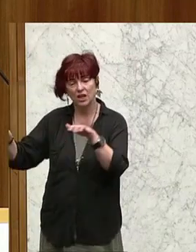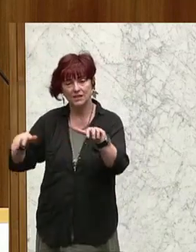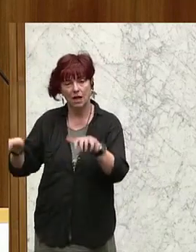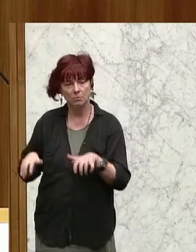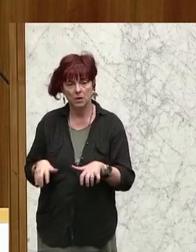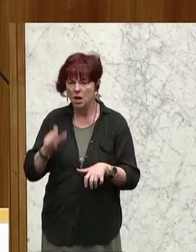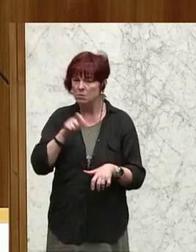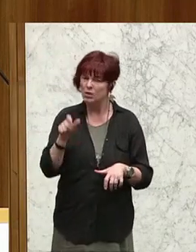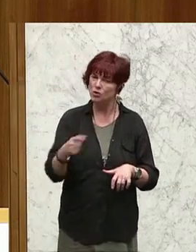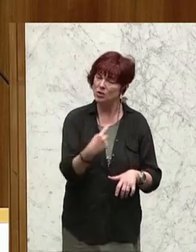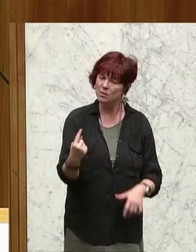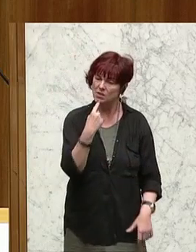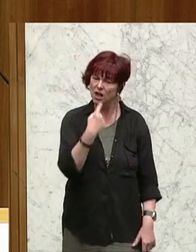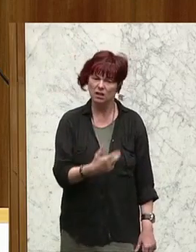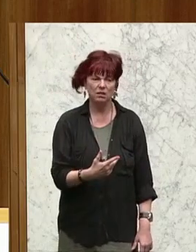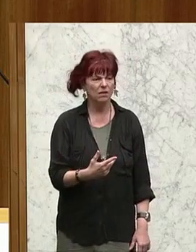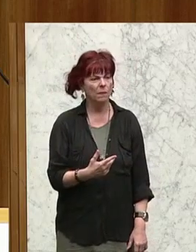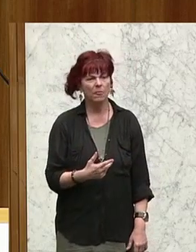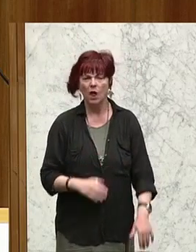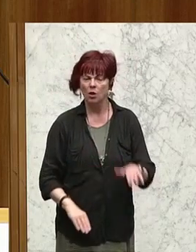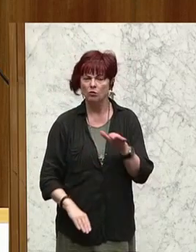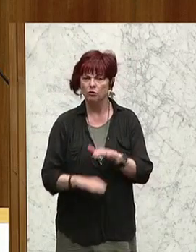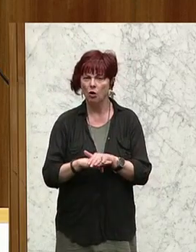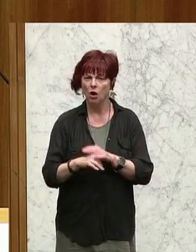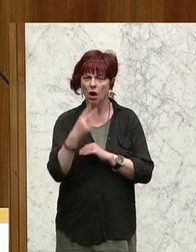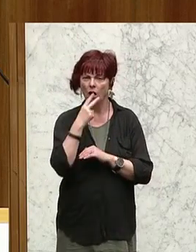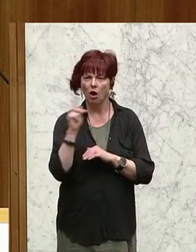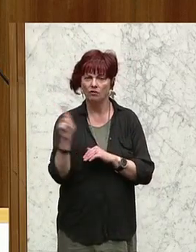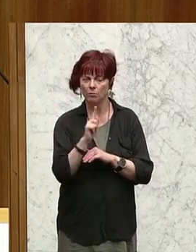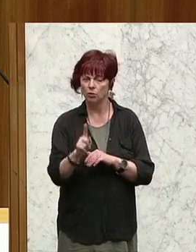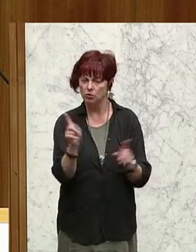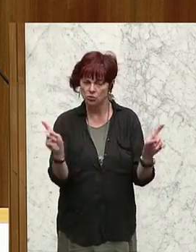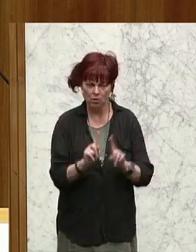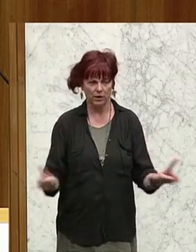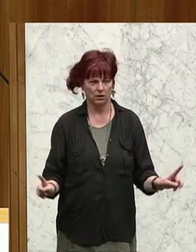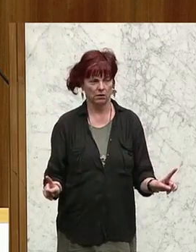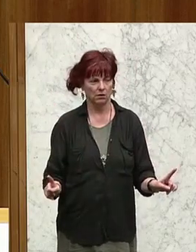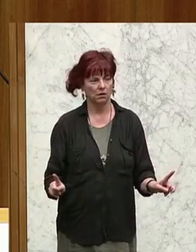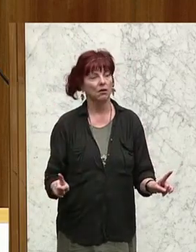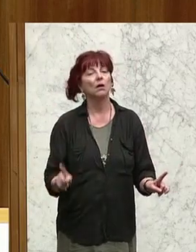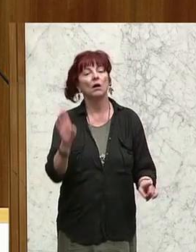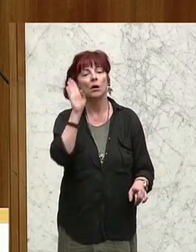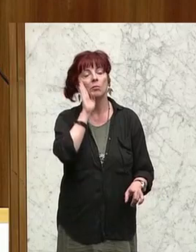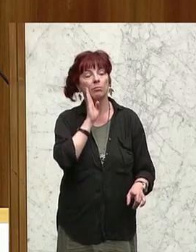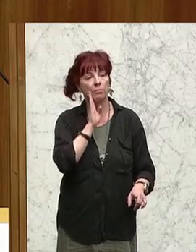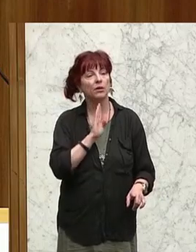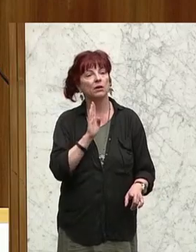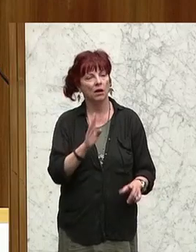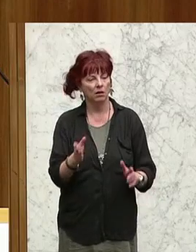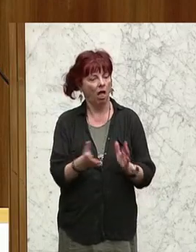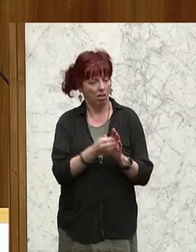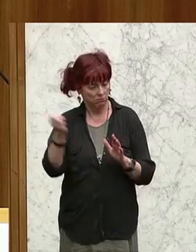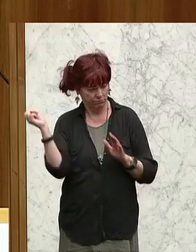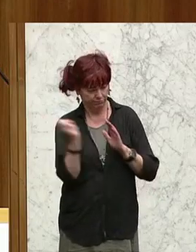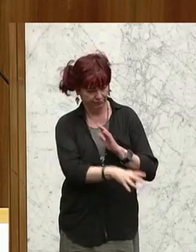wo die Leute sagen, sie wollen dieses totale, absolute Rauchverbot nicht haben. Das nehmen Sie, schmeißen Sie einfach in den Papierkorb. Und ich